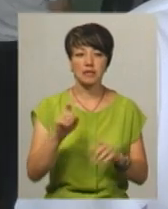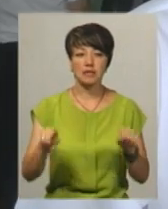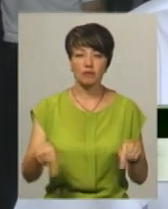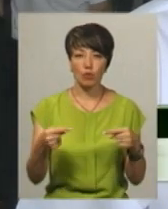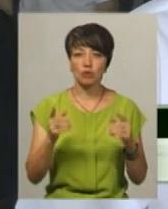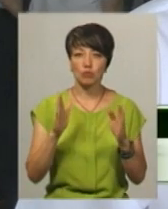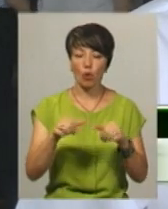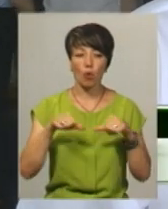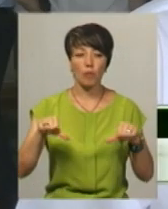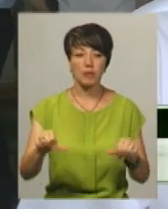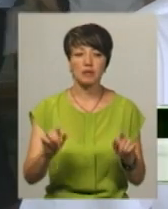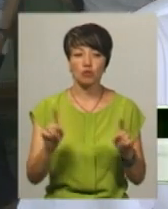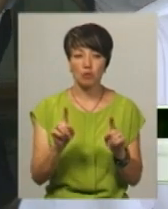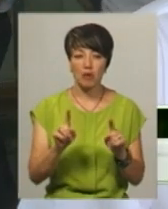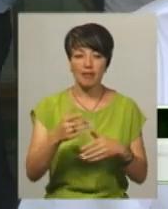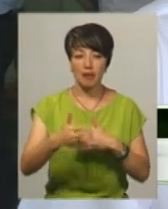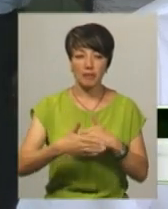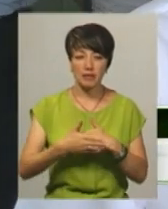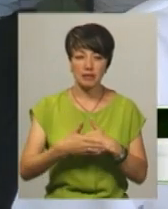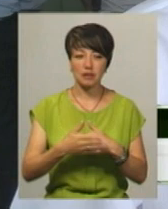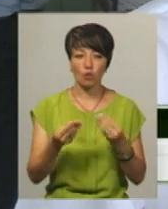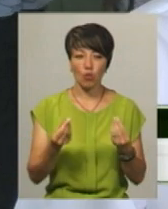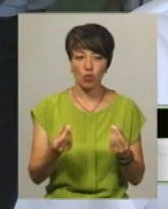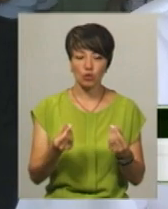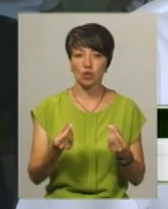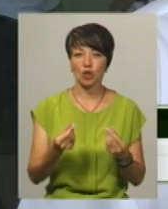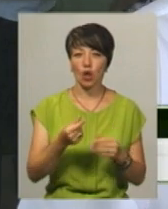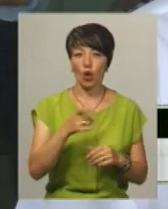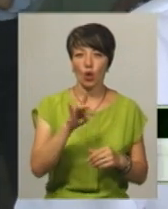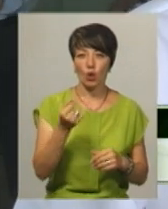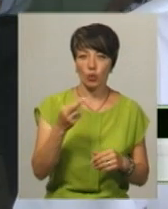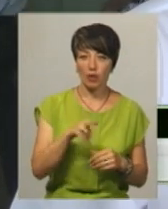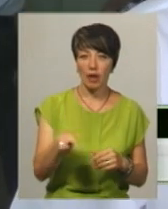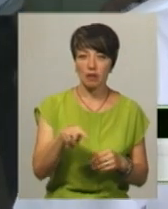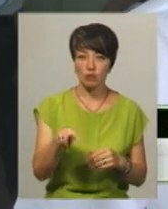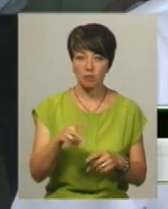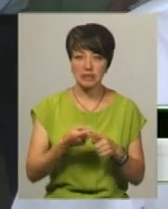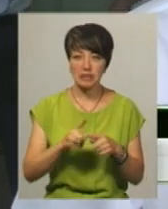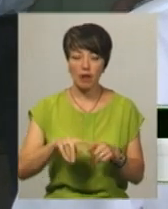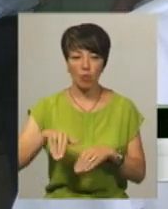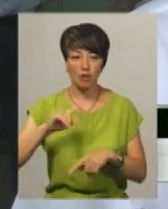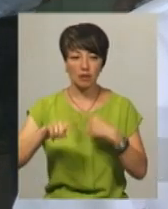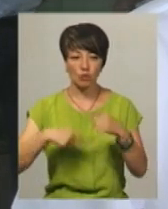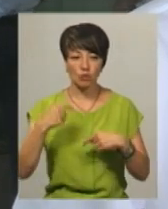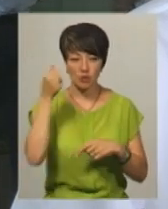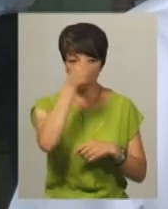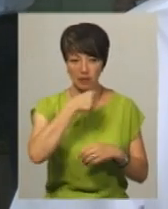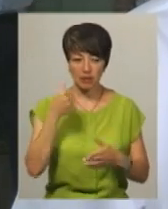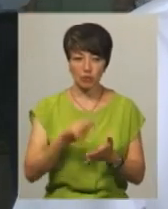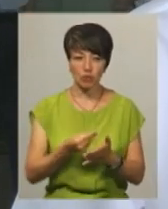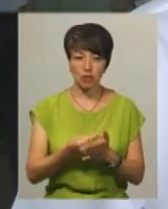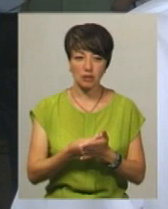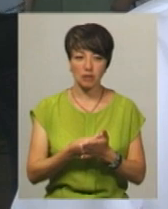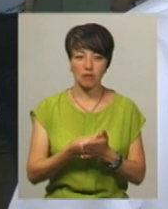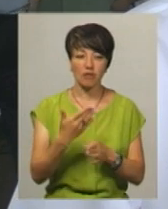створена комісія для того, щоб наблизити кошти з грудня, листопада ці, а потім на бюджетній